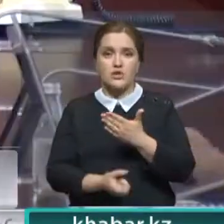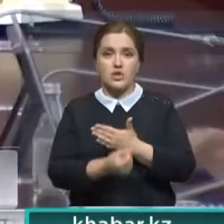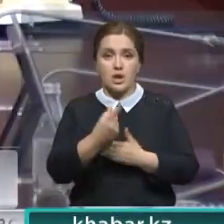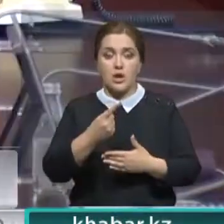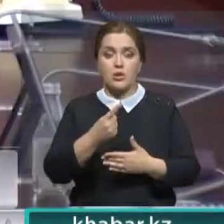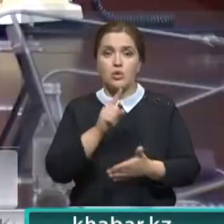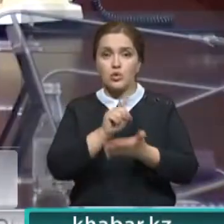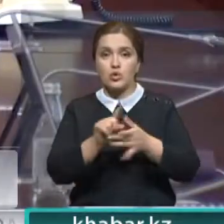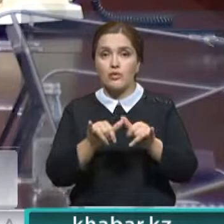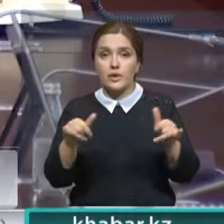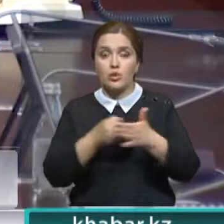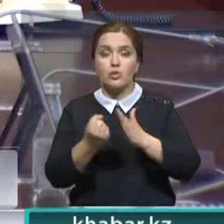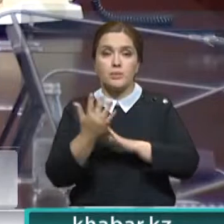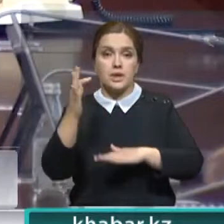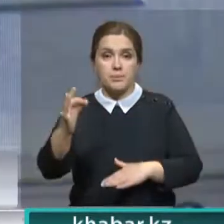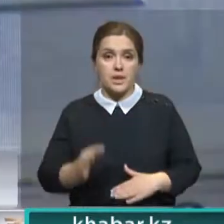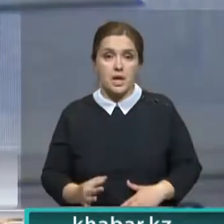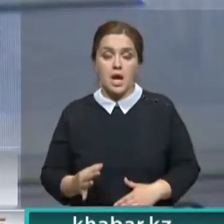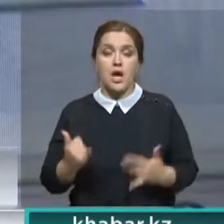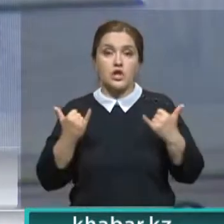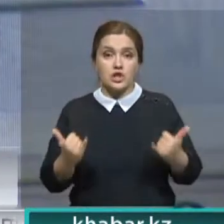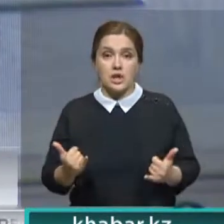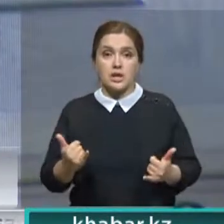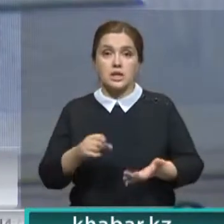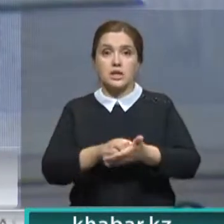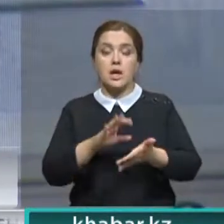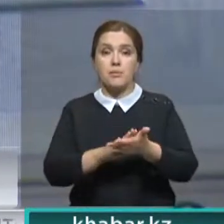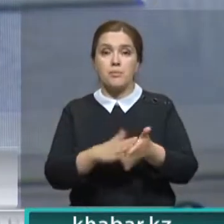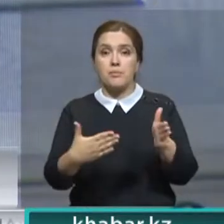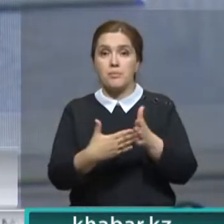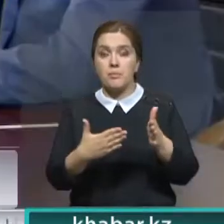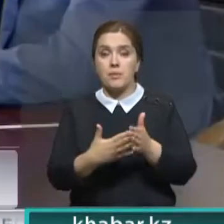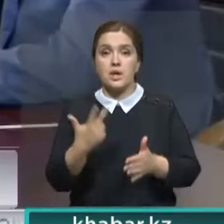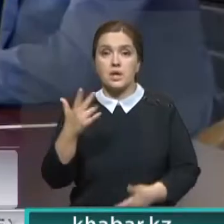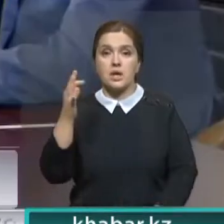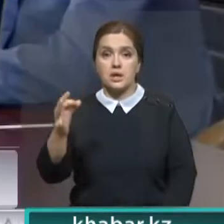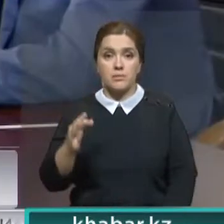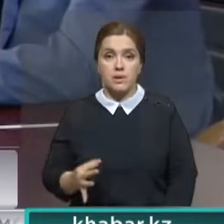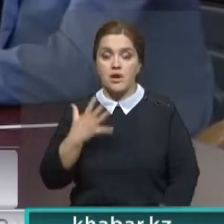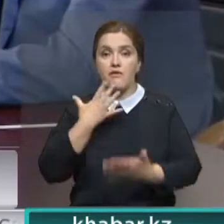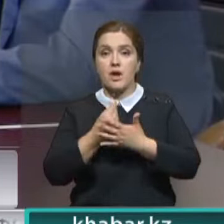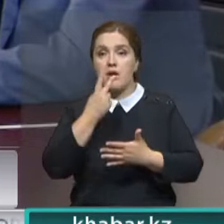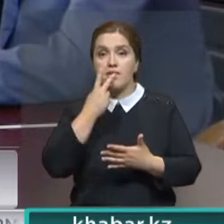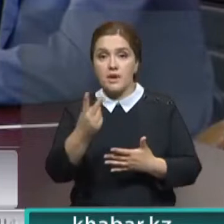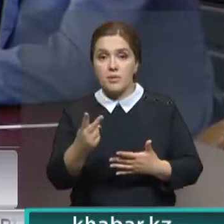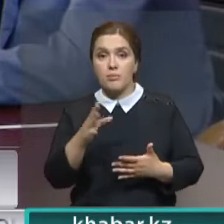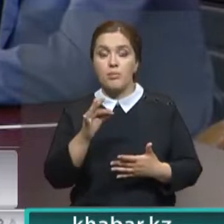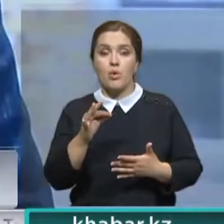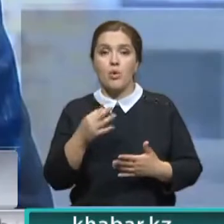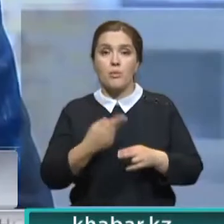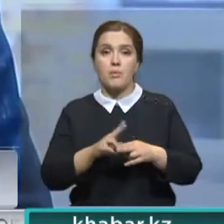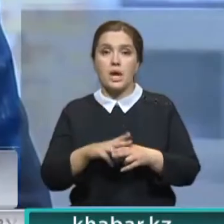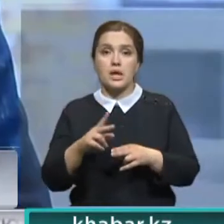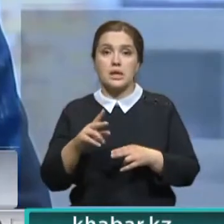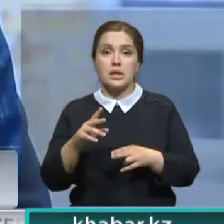источниками в стране, должен увеличиться до 15%. Сейчас этот показатель не превышает 3%. Своим видением